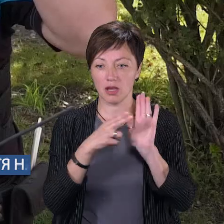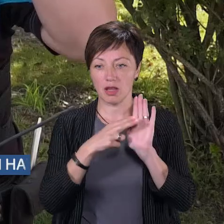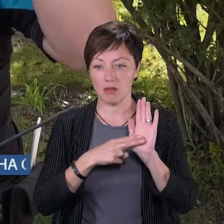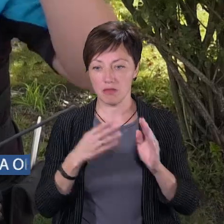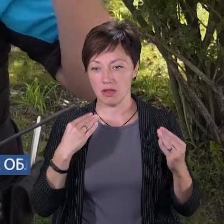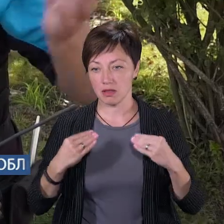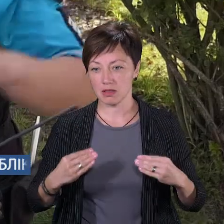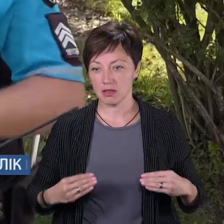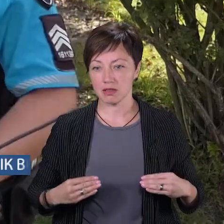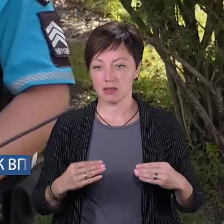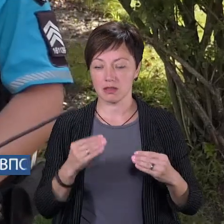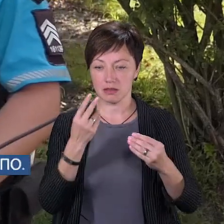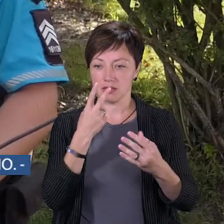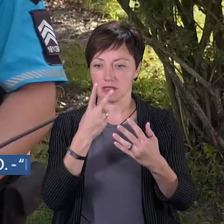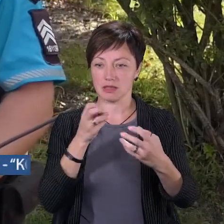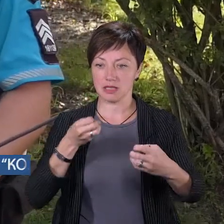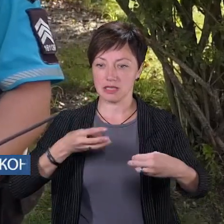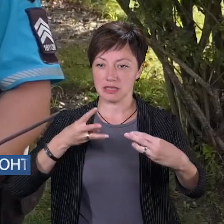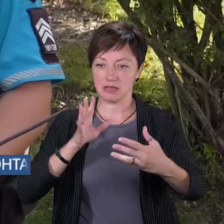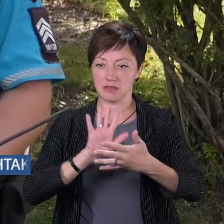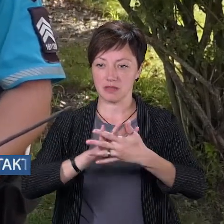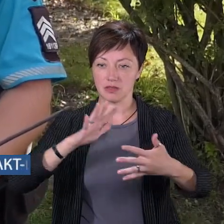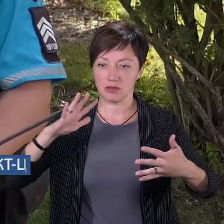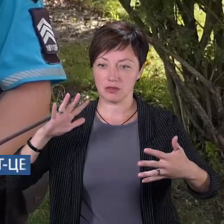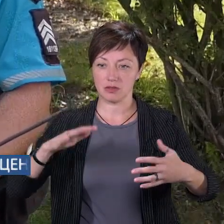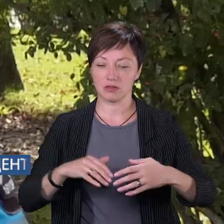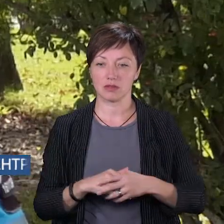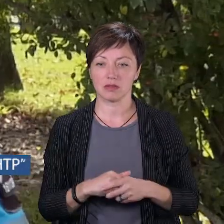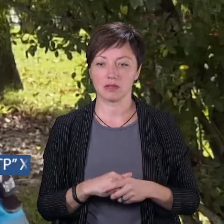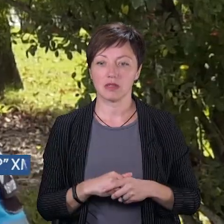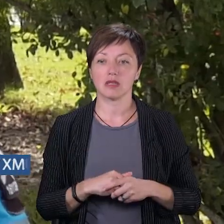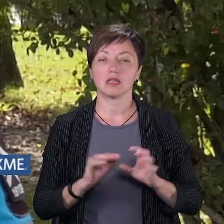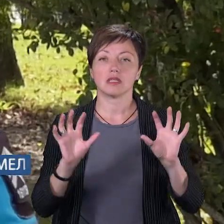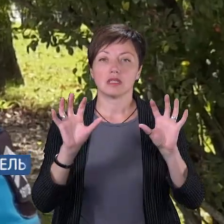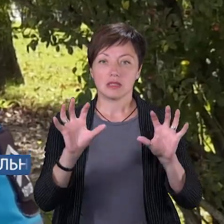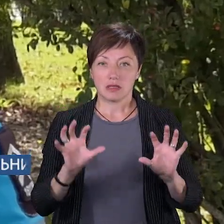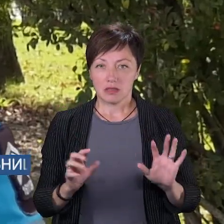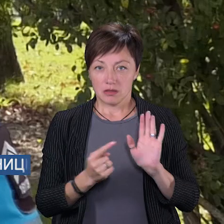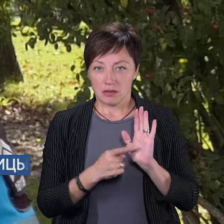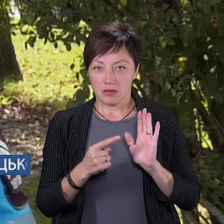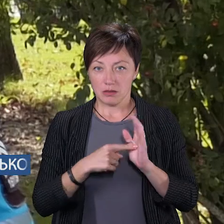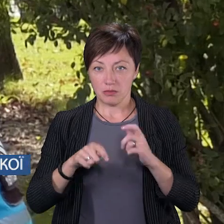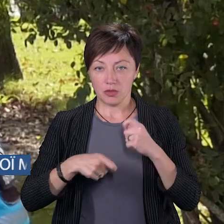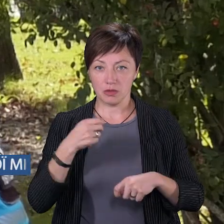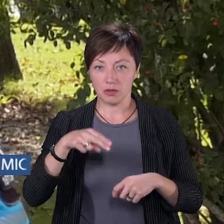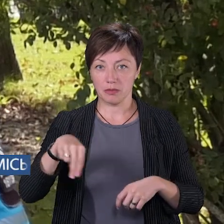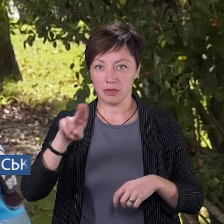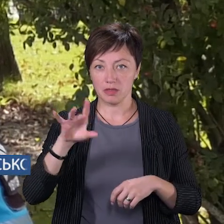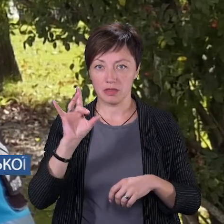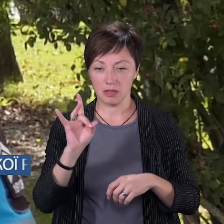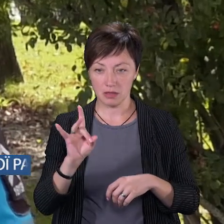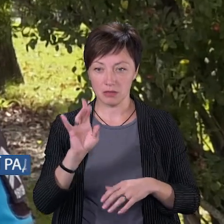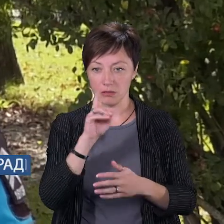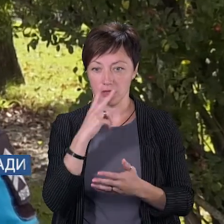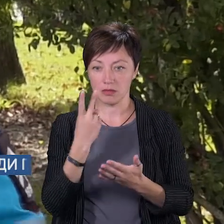забезпечують безпеку дорожнього руху саме велосипедистам. Законодавець, згідно порушень правил дорожнього руху велосипедистами,